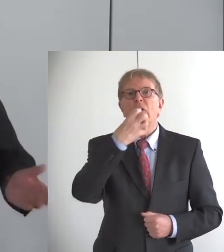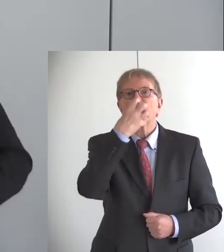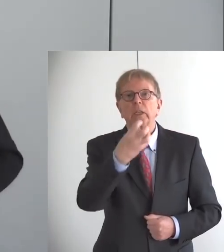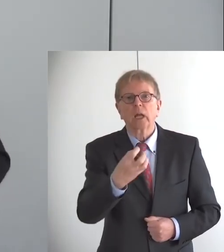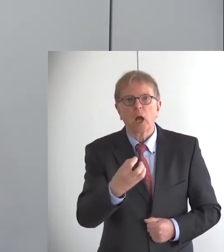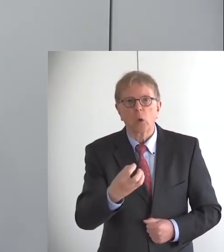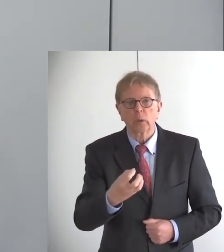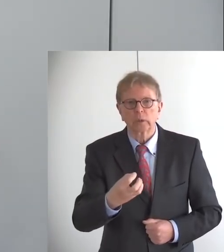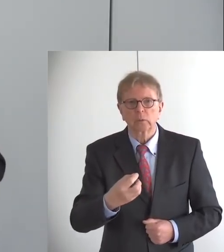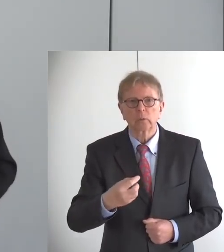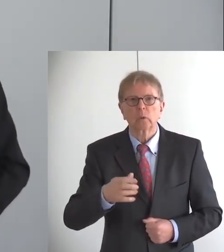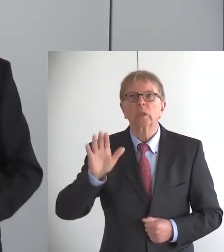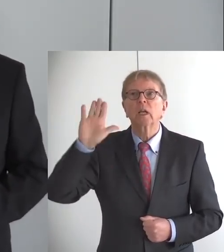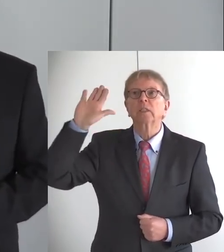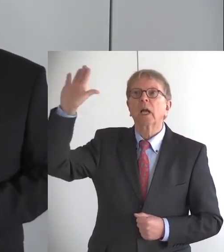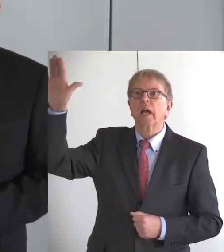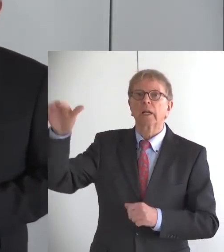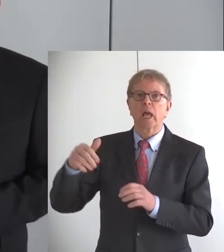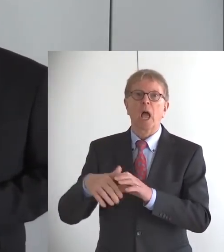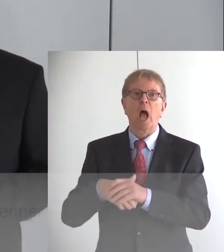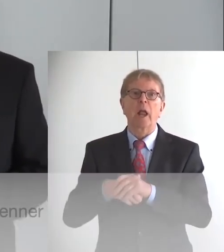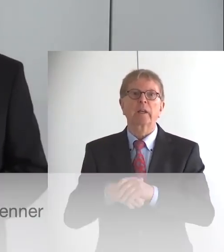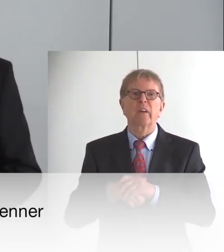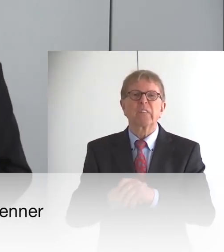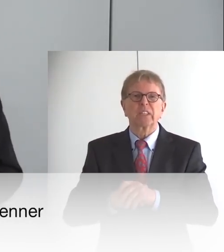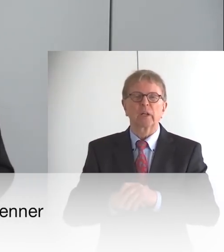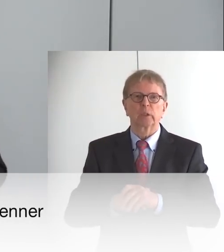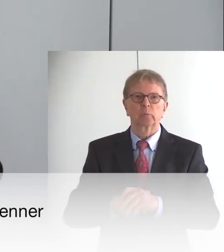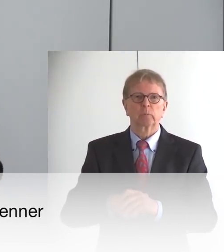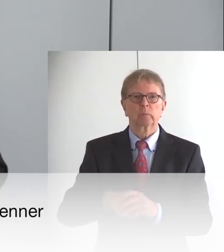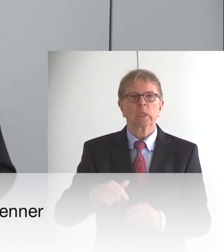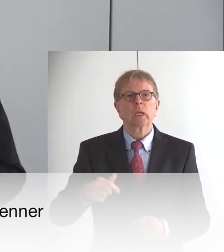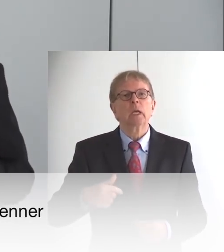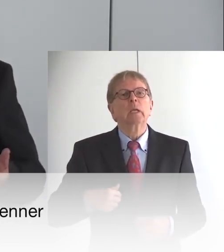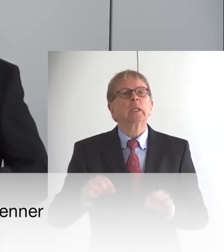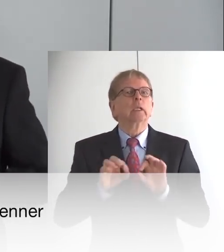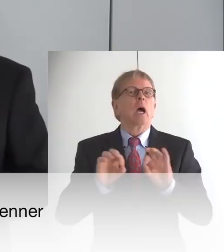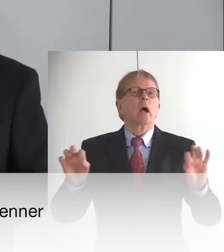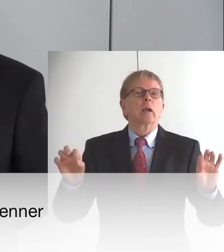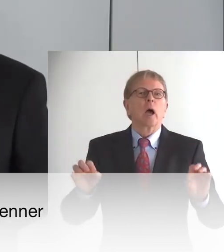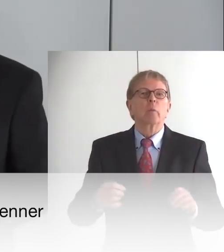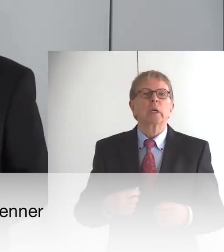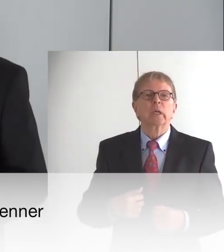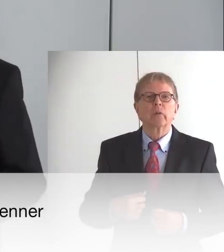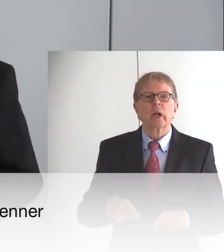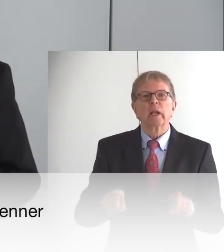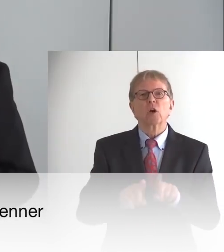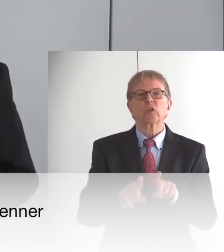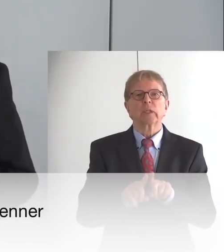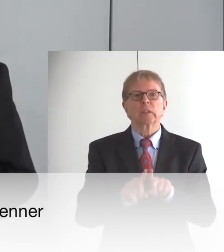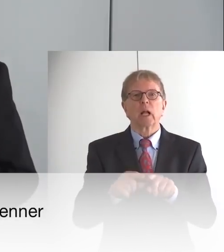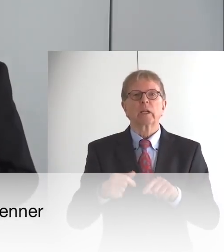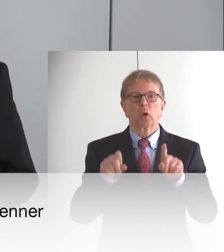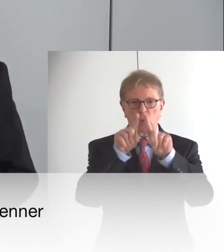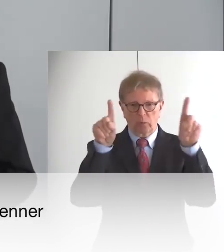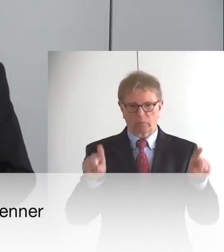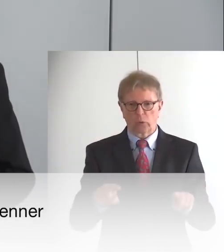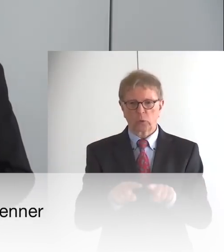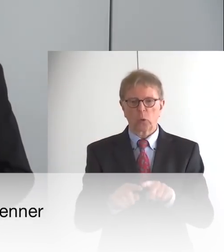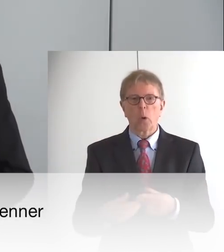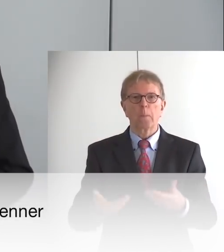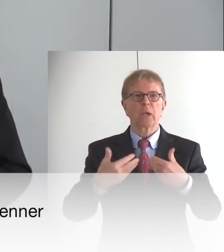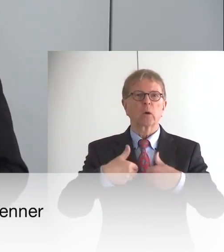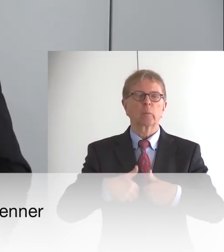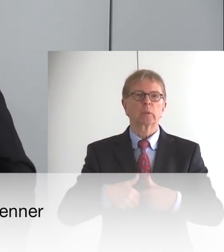In diesen Tagen habe ich auch von einer lieben Glaubensschwester ein Foto bekommen mit einem Bibelfers,